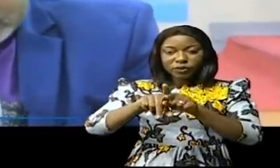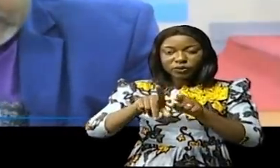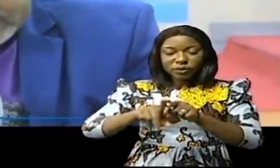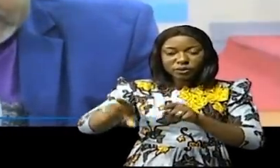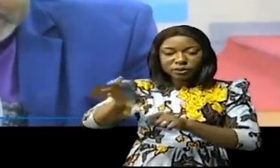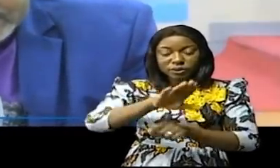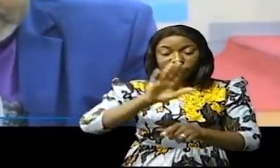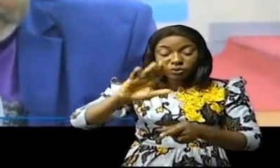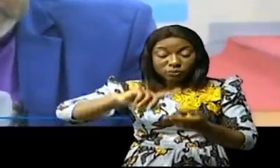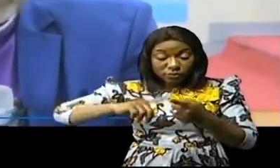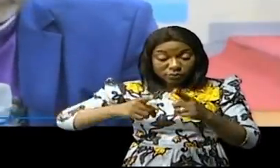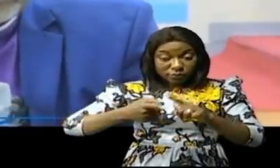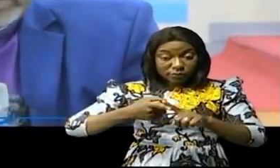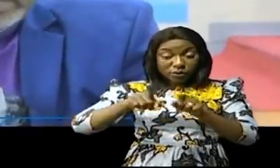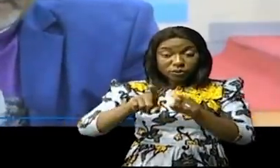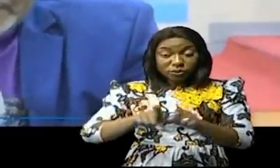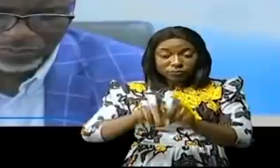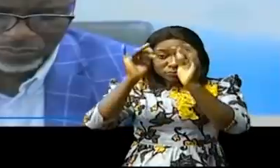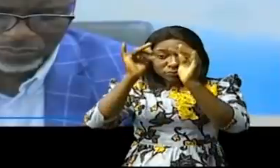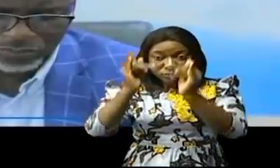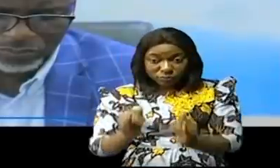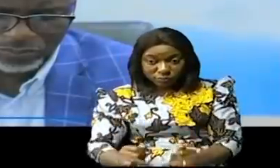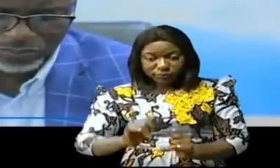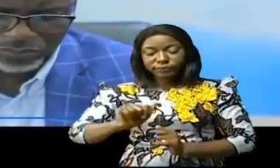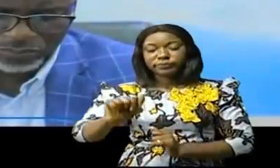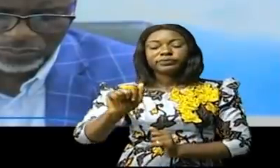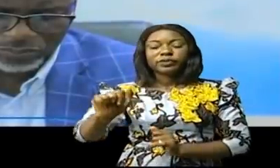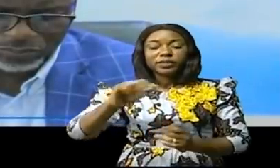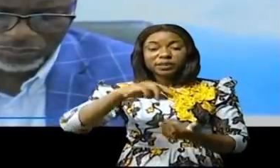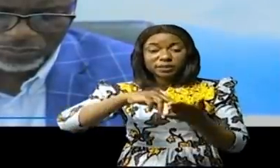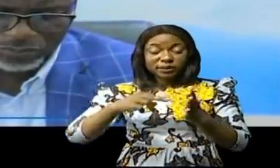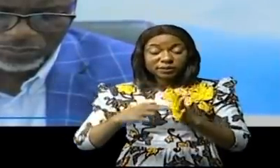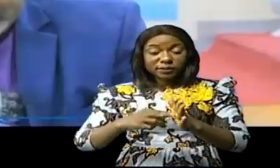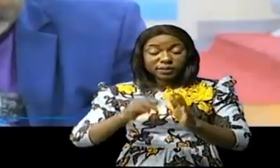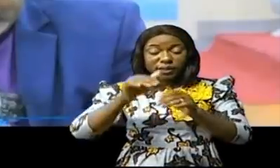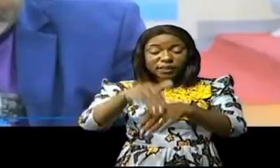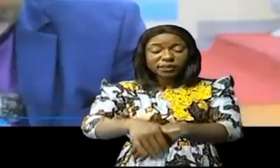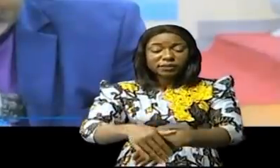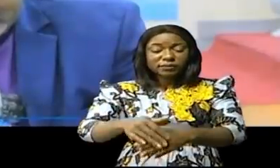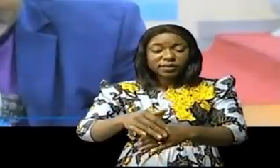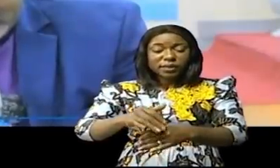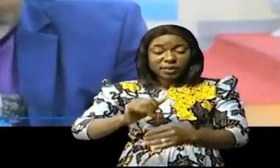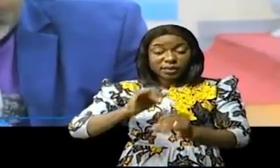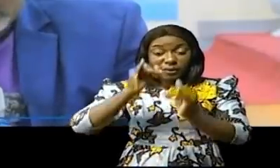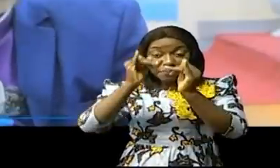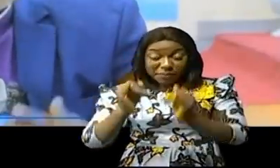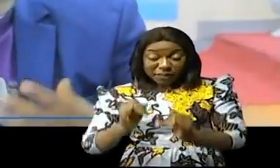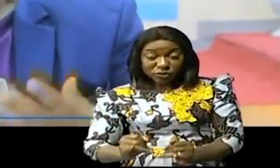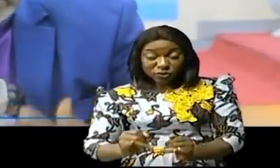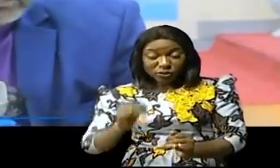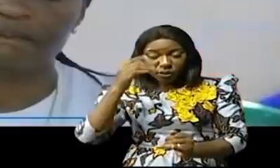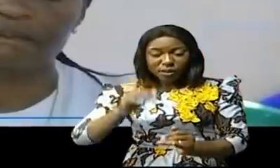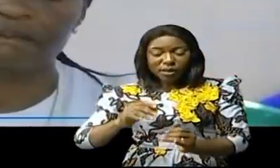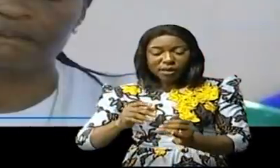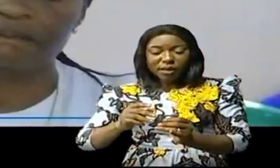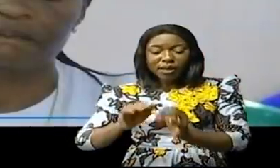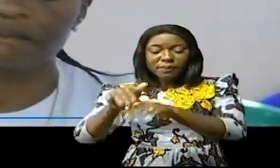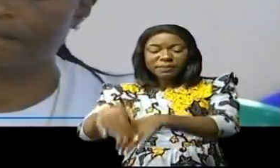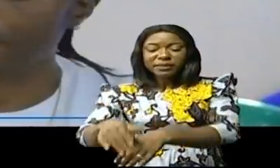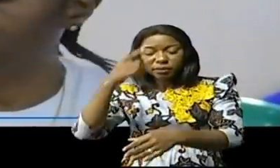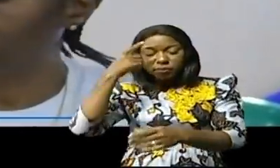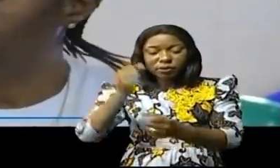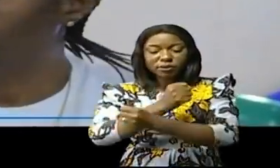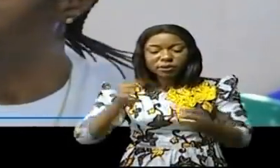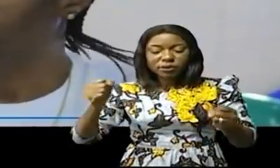concitoyen et sur soi-même. C'est l'engagement personnel à participer à la tâche de la